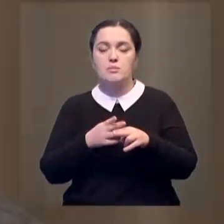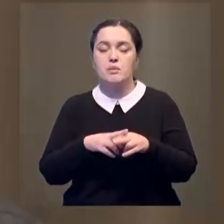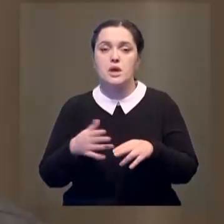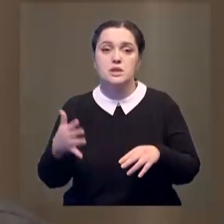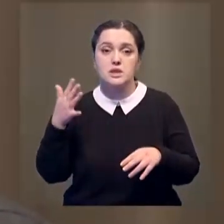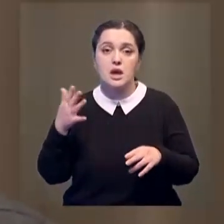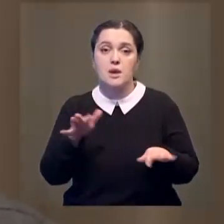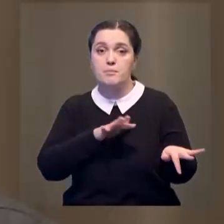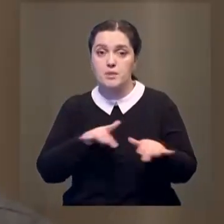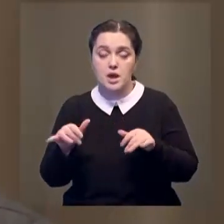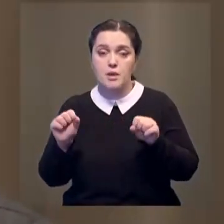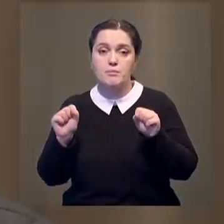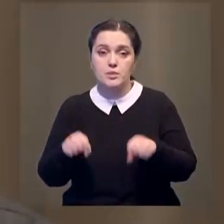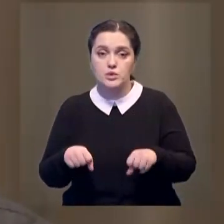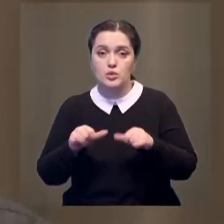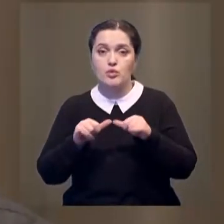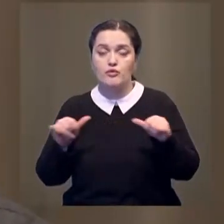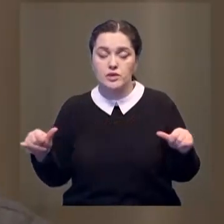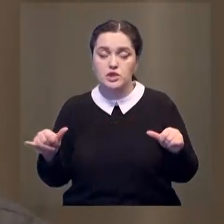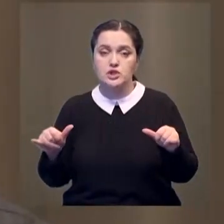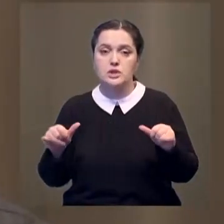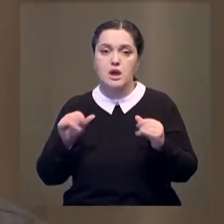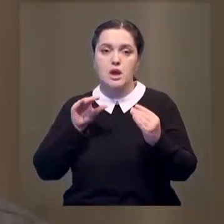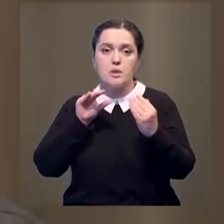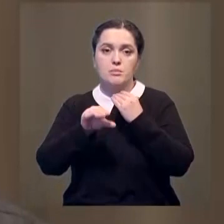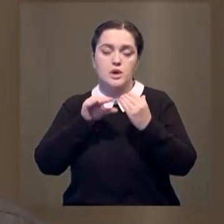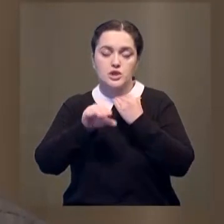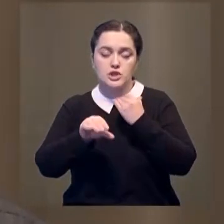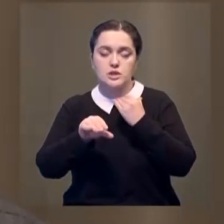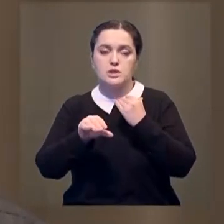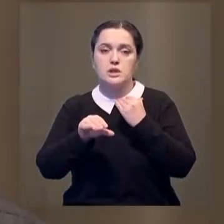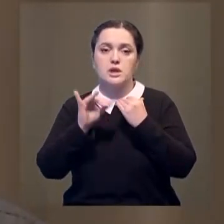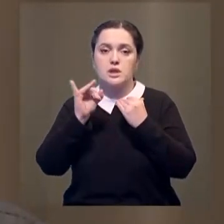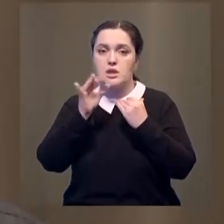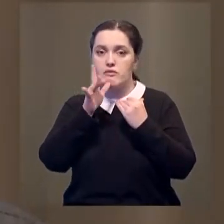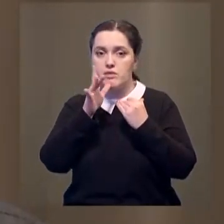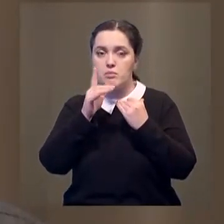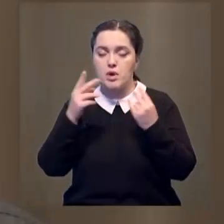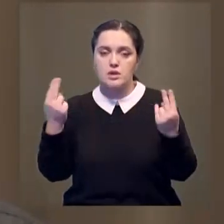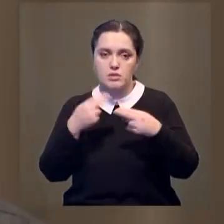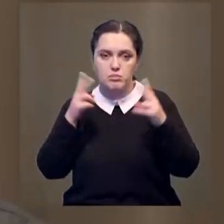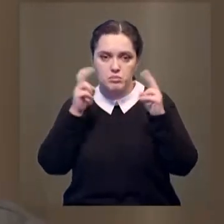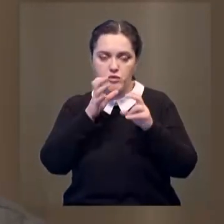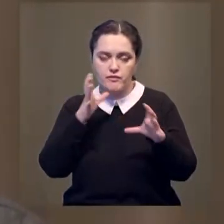Данные меры позволят увеличить пропускную способность, а также сократить время прохождения таможенного контроля.